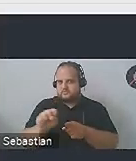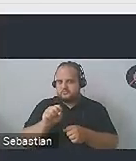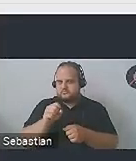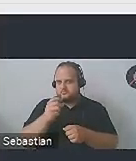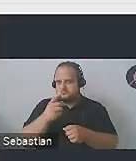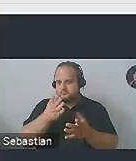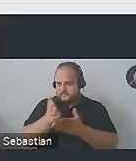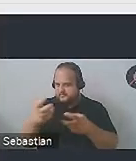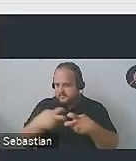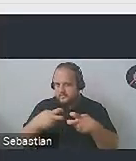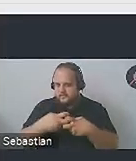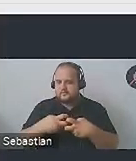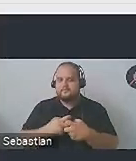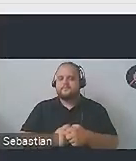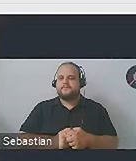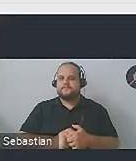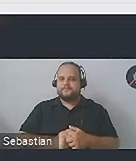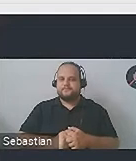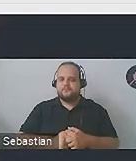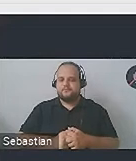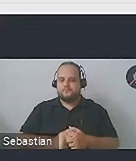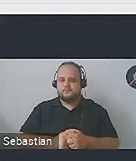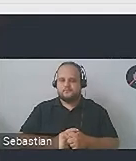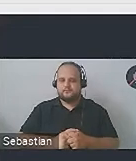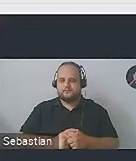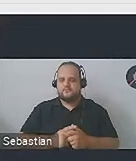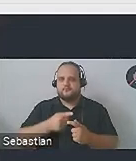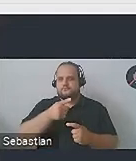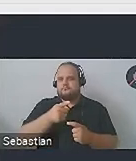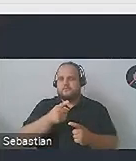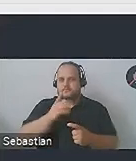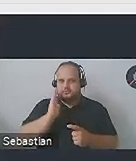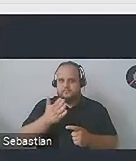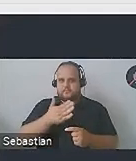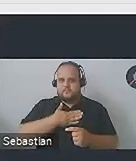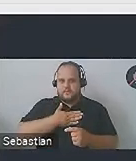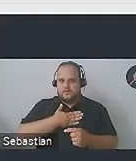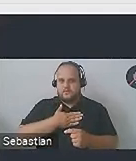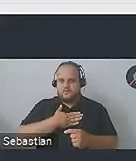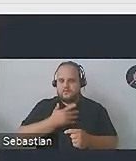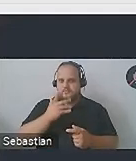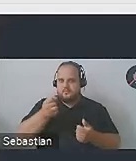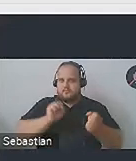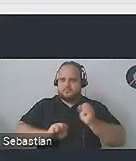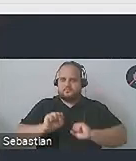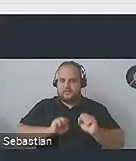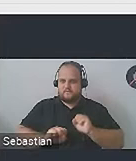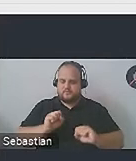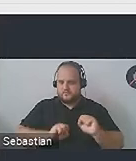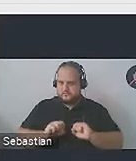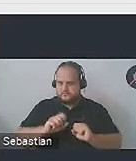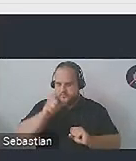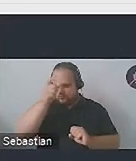najbardziej na przykład. I orientujemy się, że ojej, będziemy mieli jakichś niepełnosprawnych odbiorców,